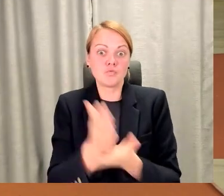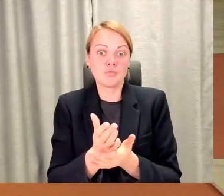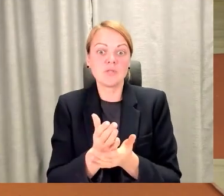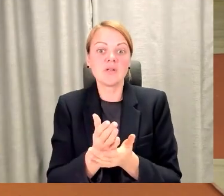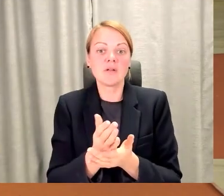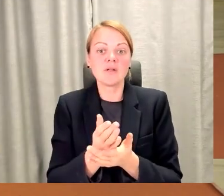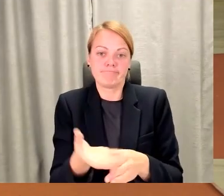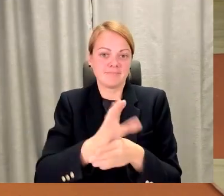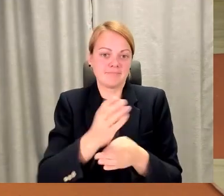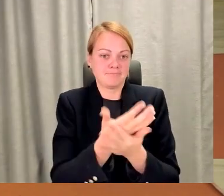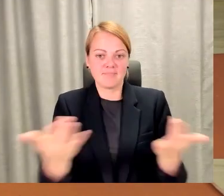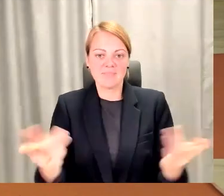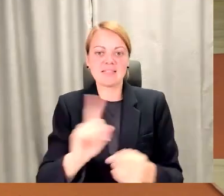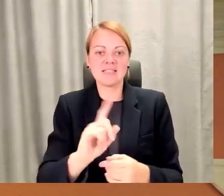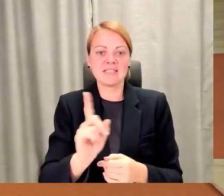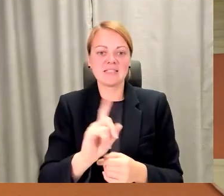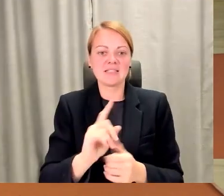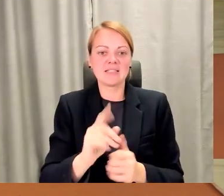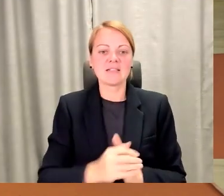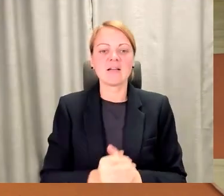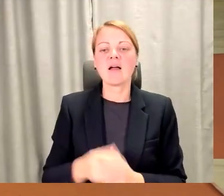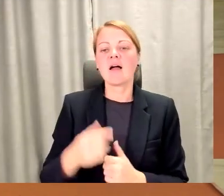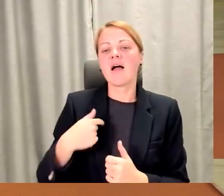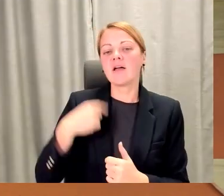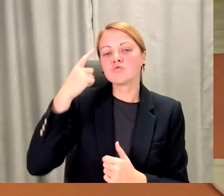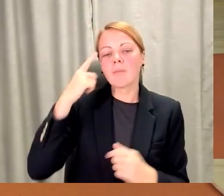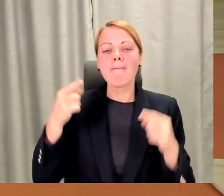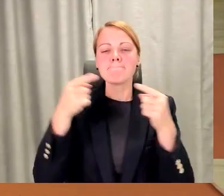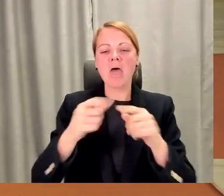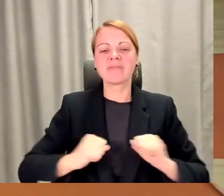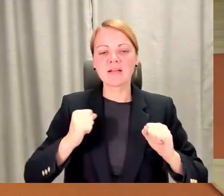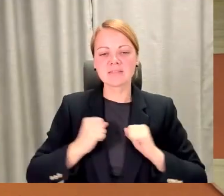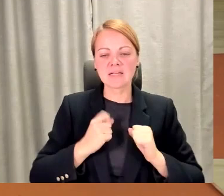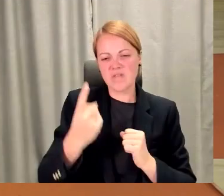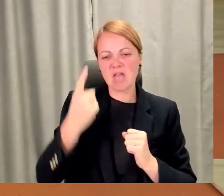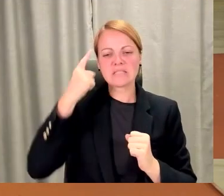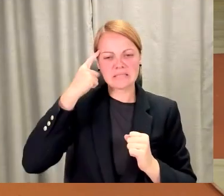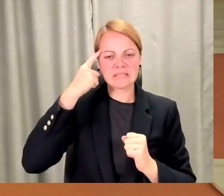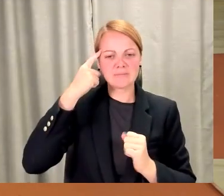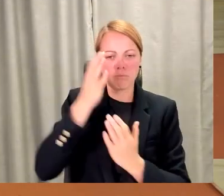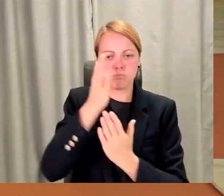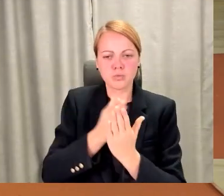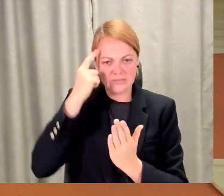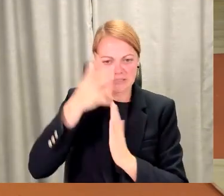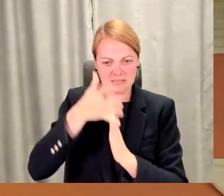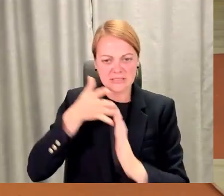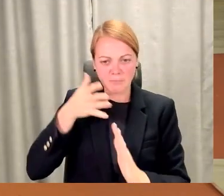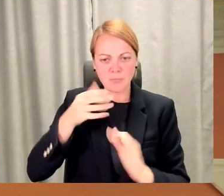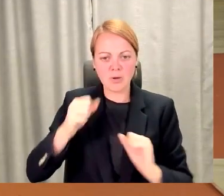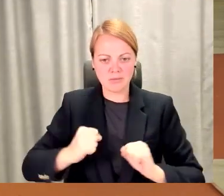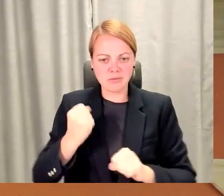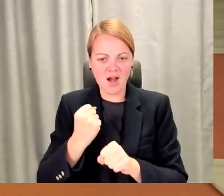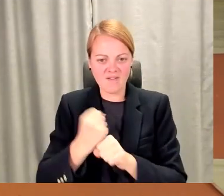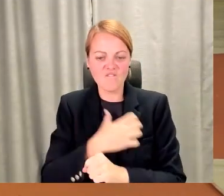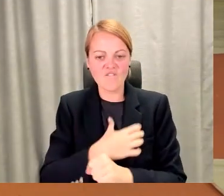runājam par mērtiecību, ka tu saproti ar vienu smadzeņu daļu, tu saproti, ka tev tas ir jādara, bet kā lai